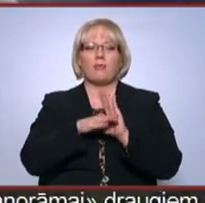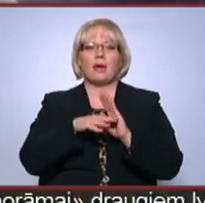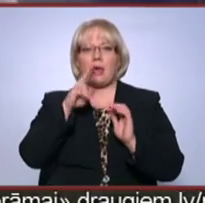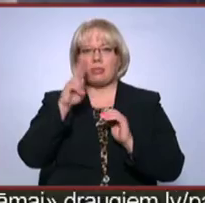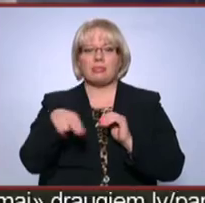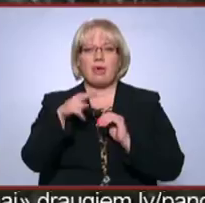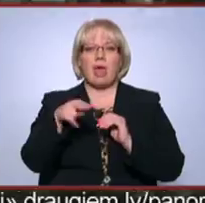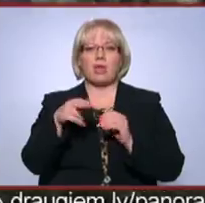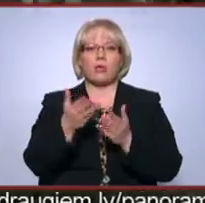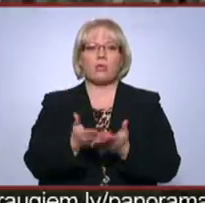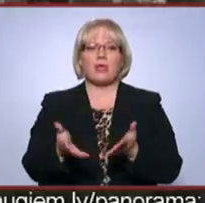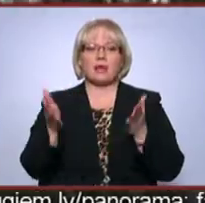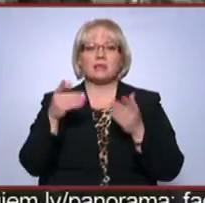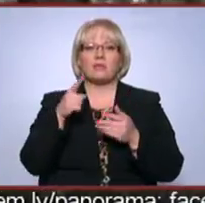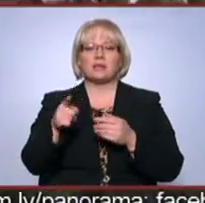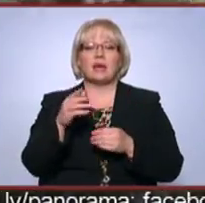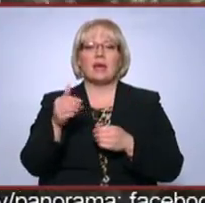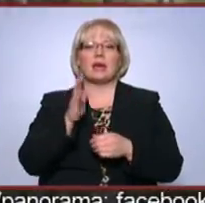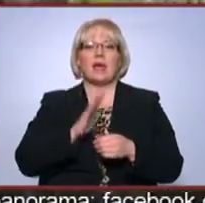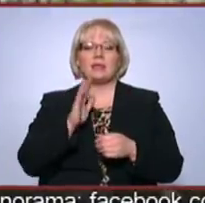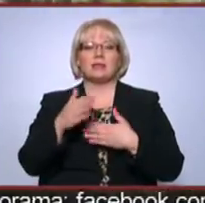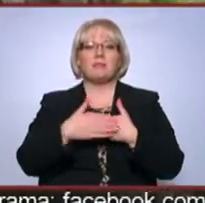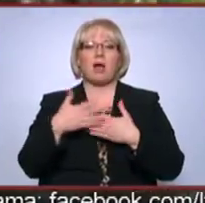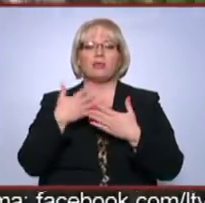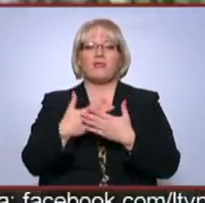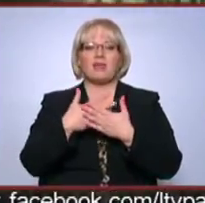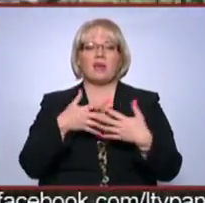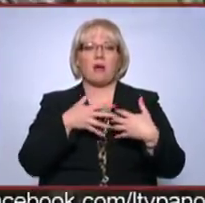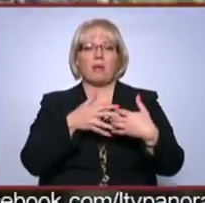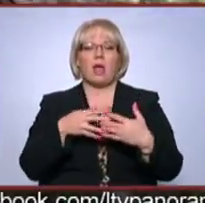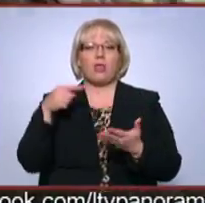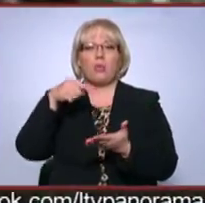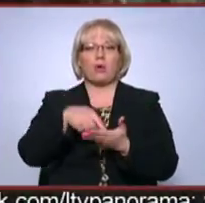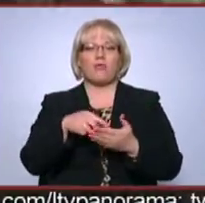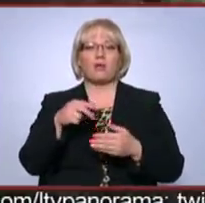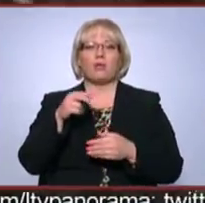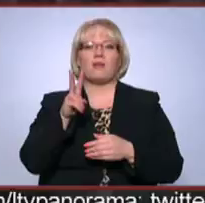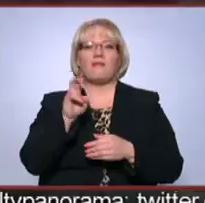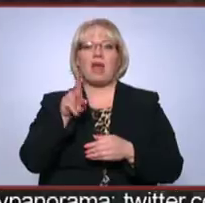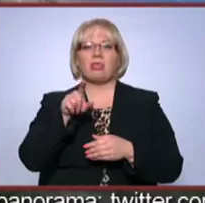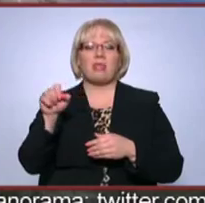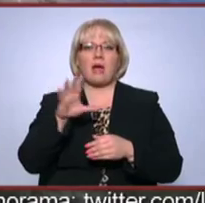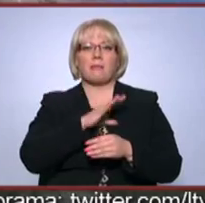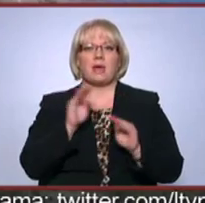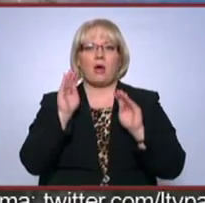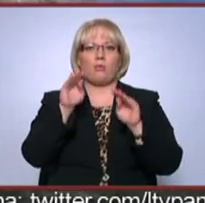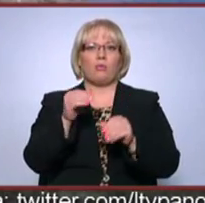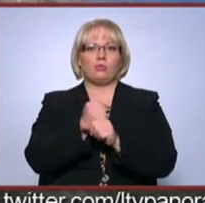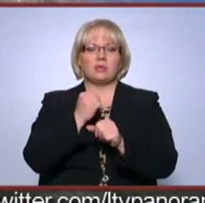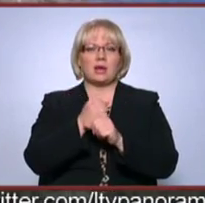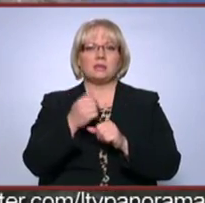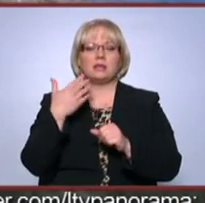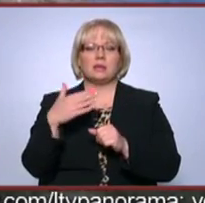atbalsts esot ļoti gaidīts malu zvejniecības apkarošanā, lai nokļūtu līdz vietai, kur tācis ventā bija uzbratanāts, krietnis laiks